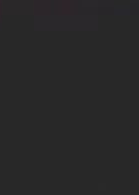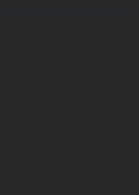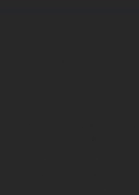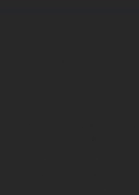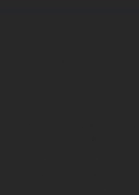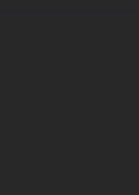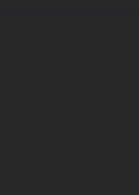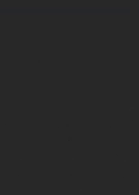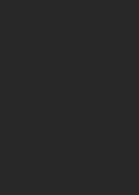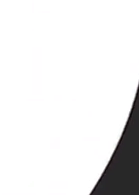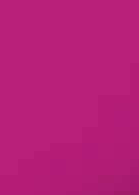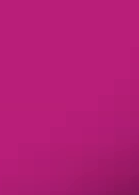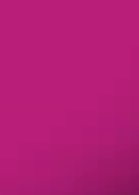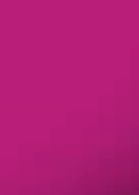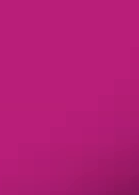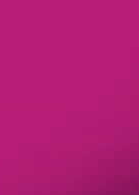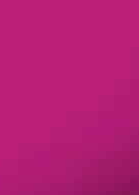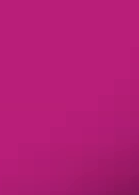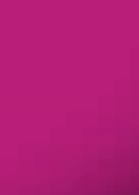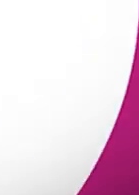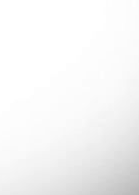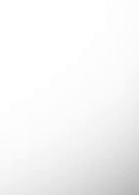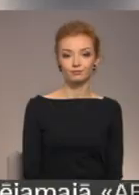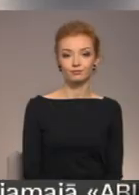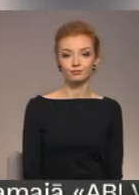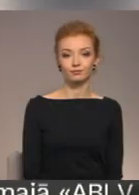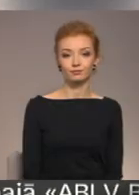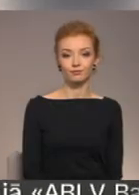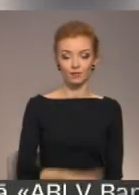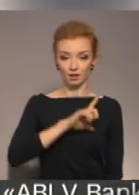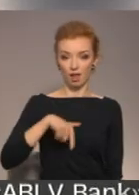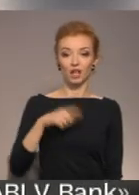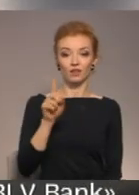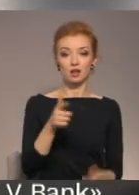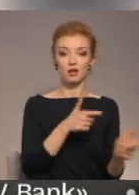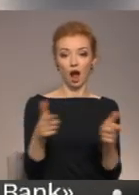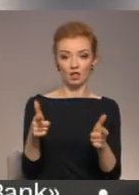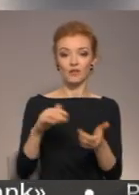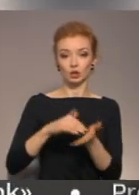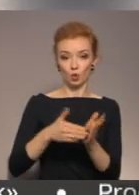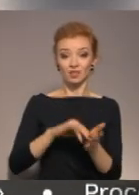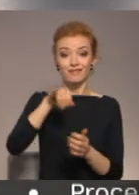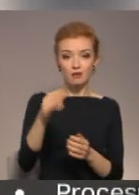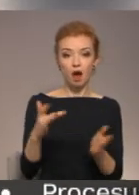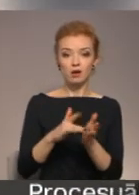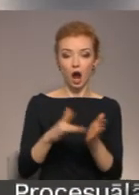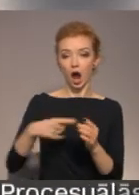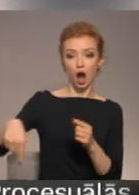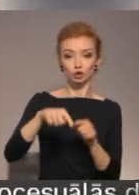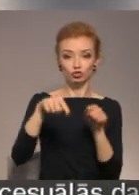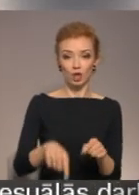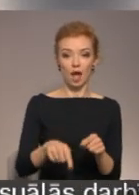Re! Viss ēters ir te! Latvija ir gatava situācija, ja kāds šeit